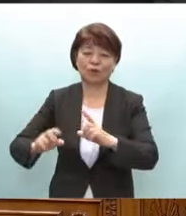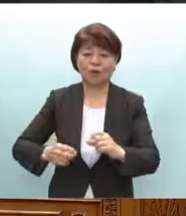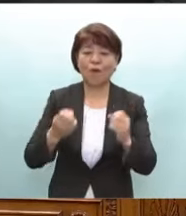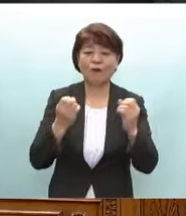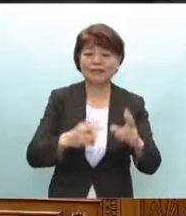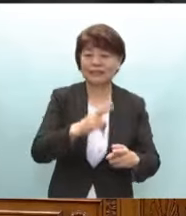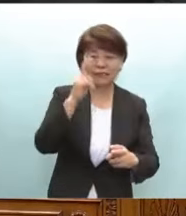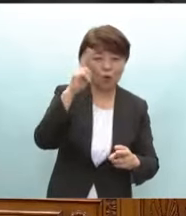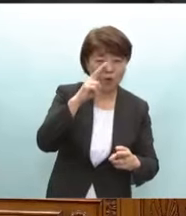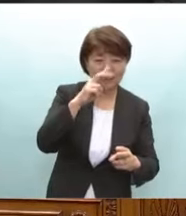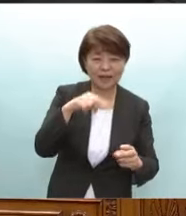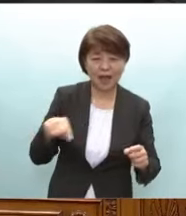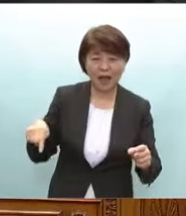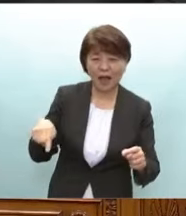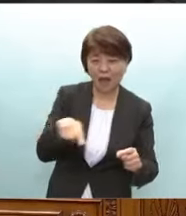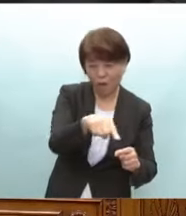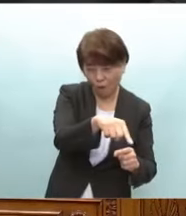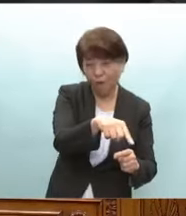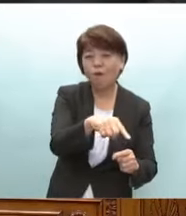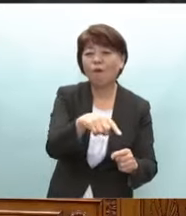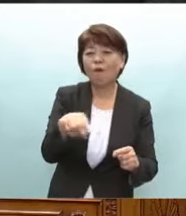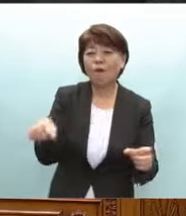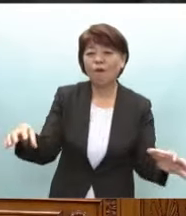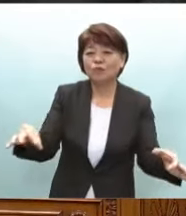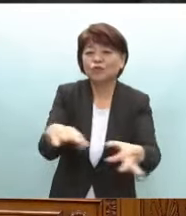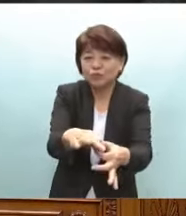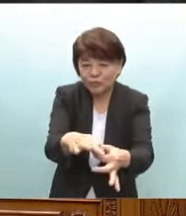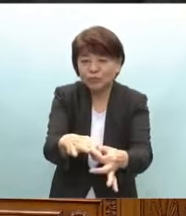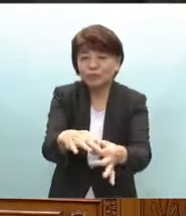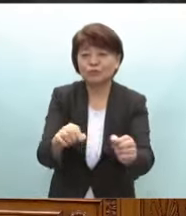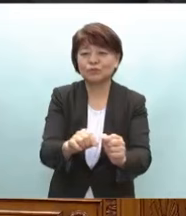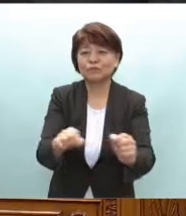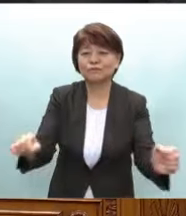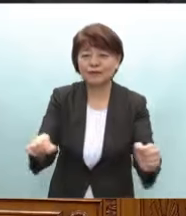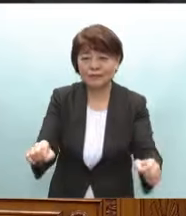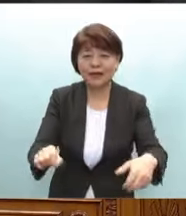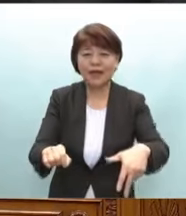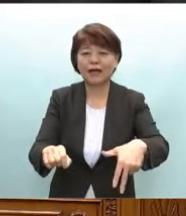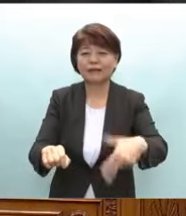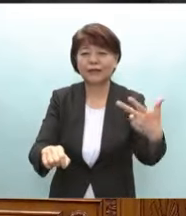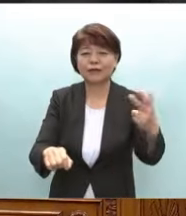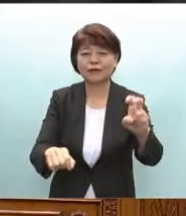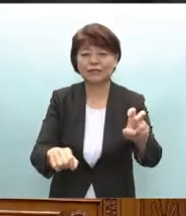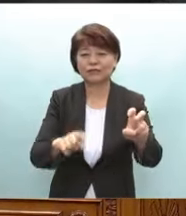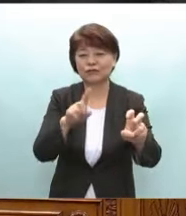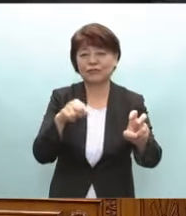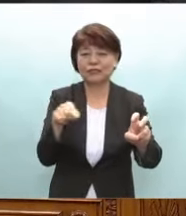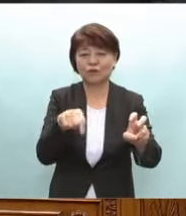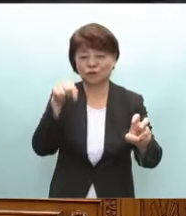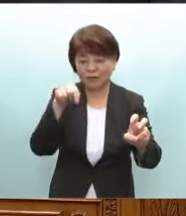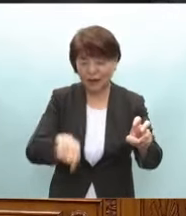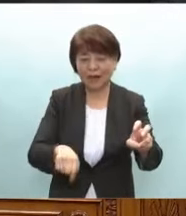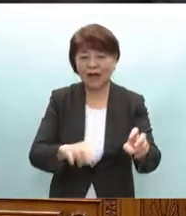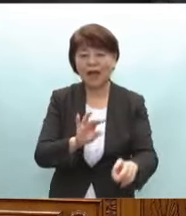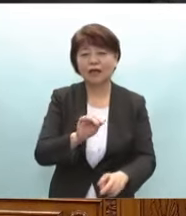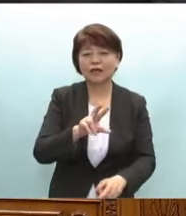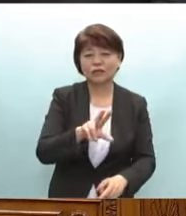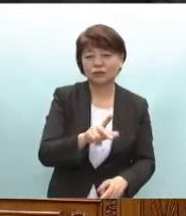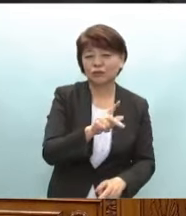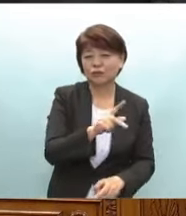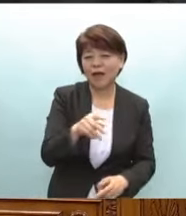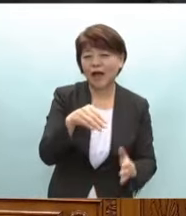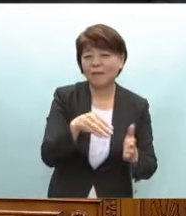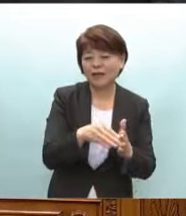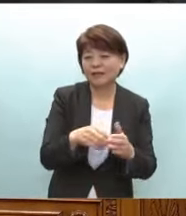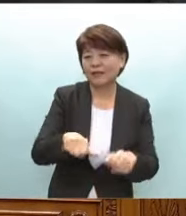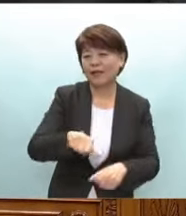新大阪を日本海側経由で結ぶ総延長約10720キロのうち鶴ヶまでの延伸開